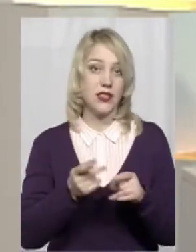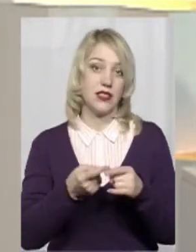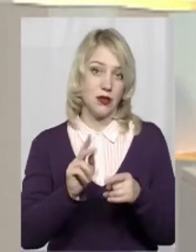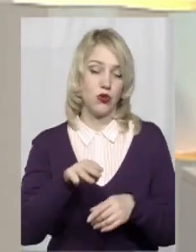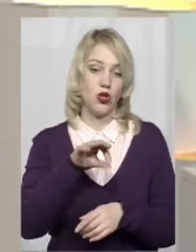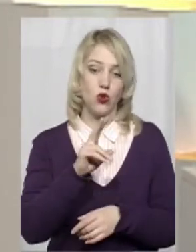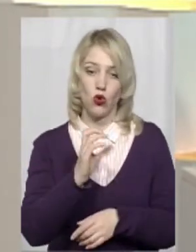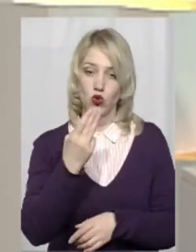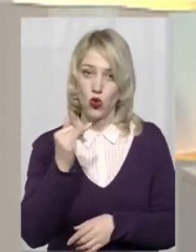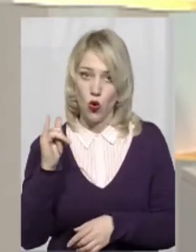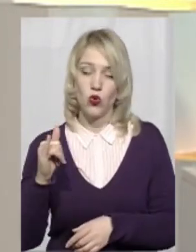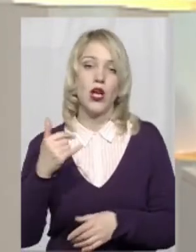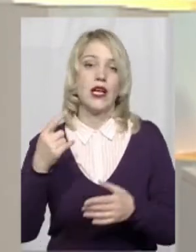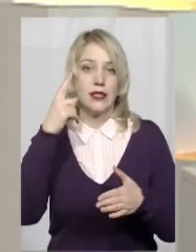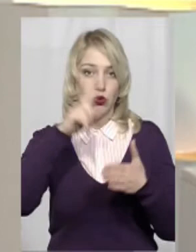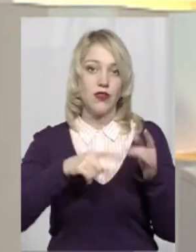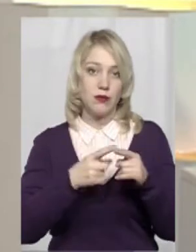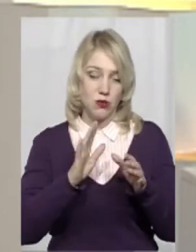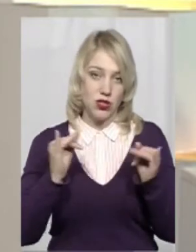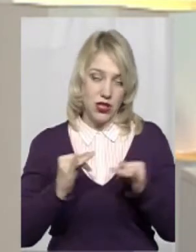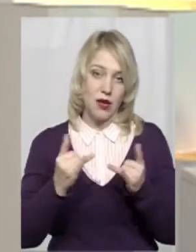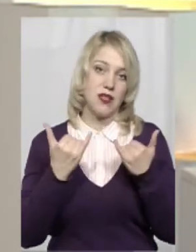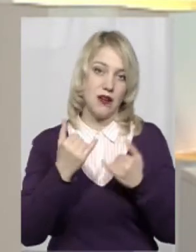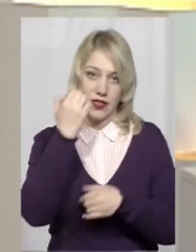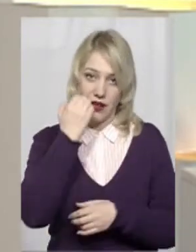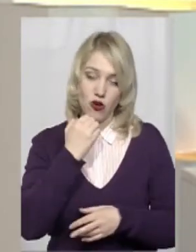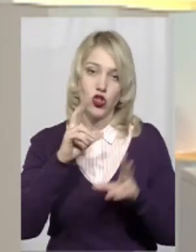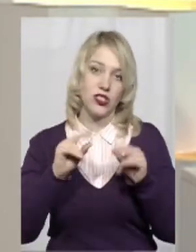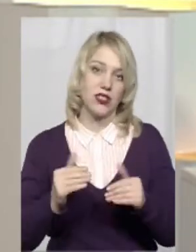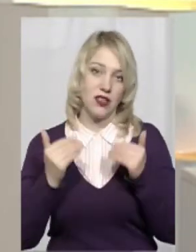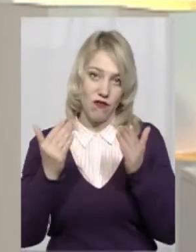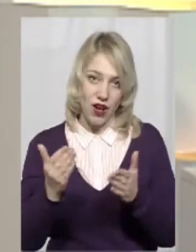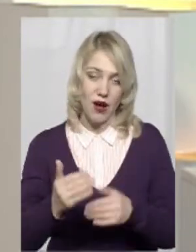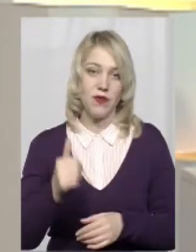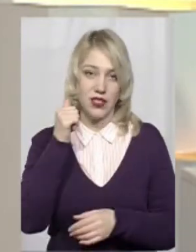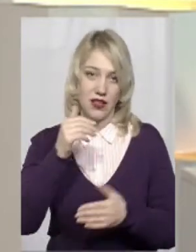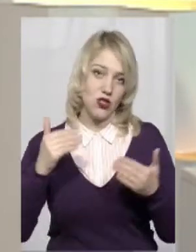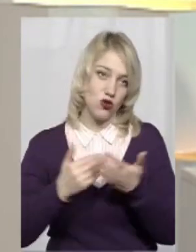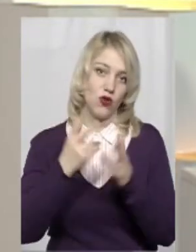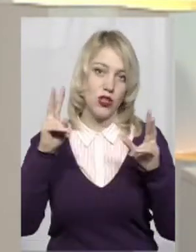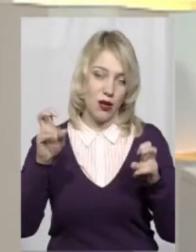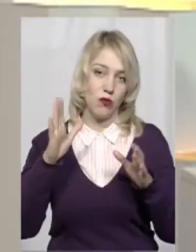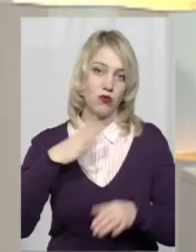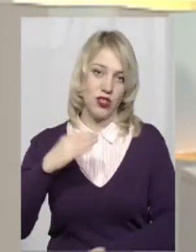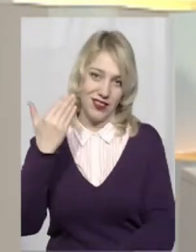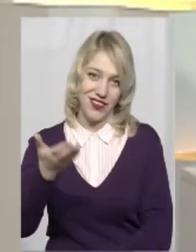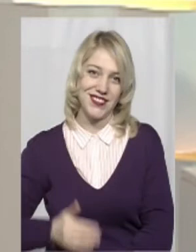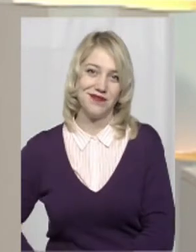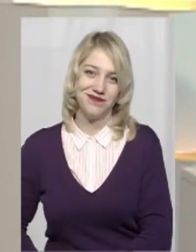це буде ток-шоу, сподіваюся, вам буде цікаво. Наразі всім дякую, нехай щастить, уже завтра з новою темою чекатимемо вас.